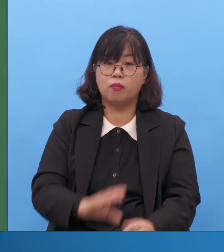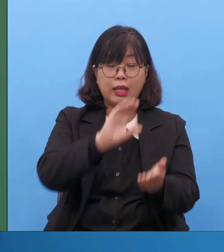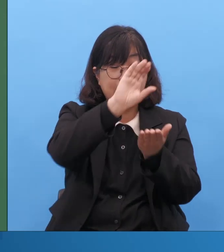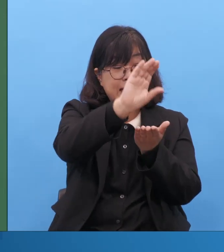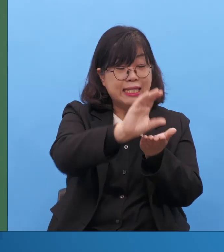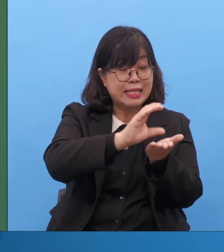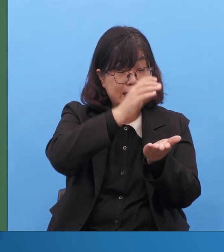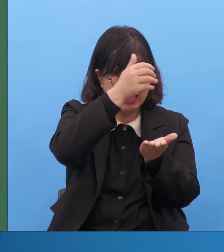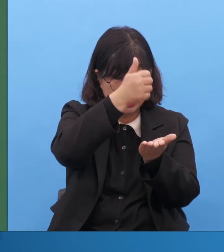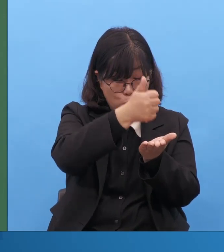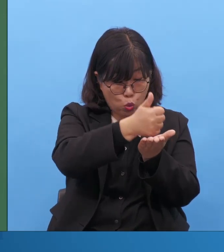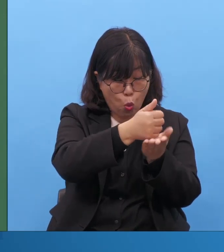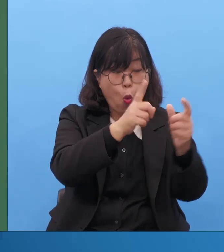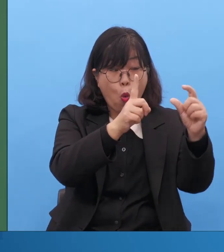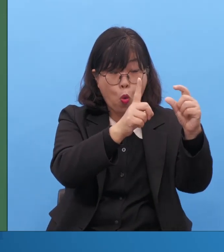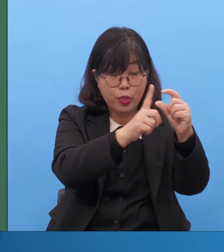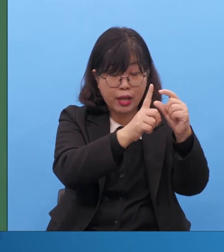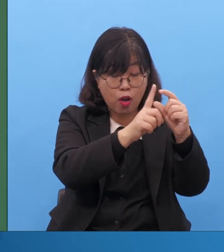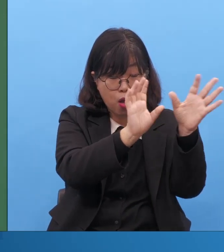만드는 겁니다.